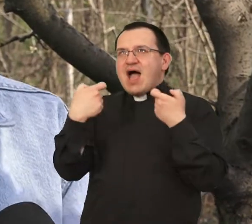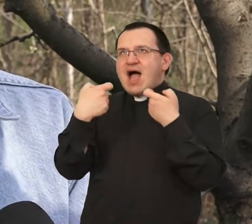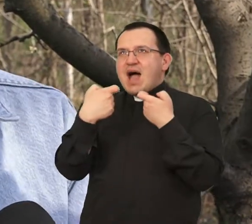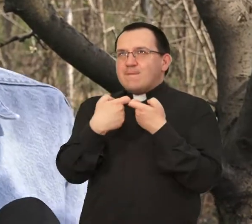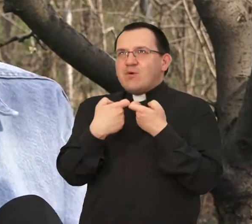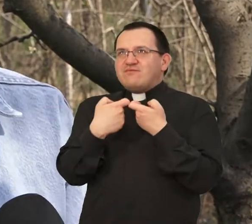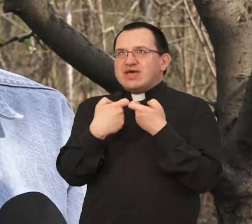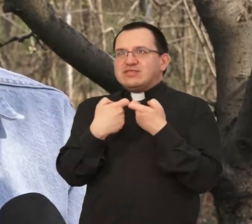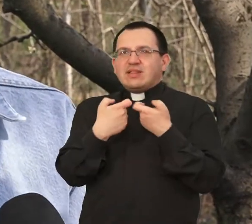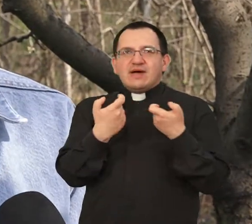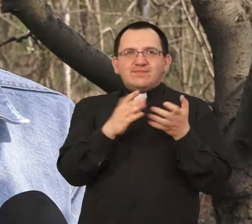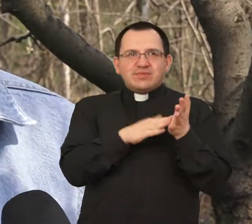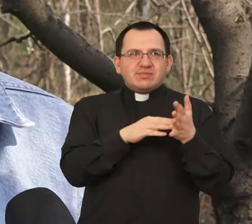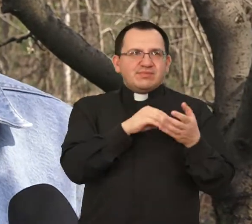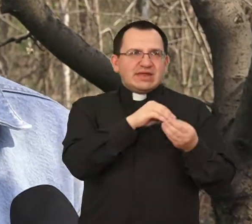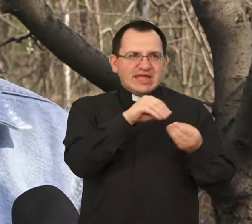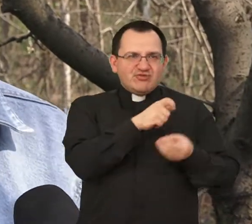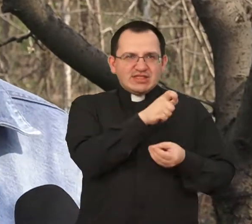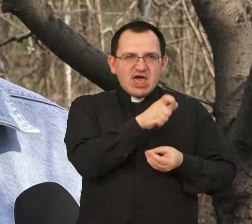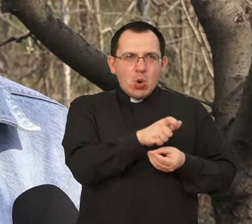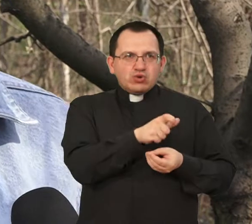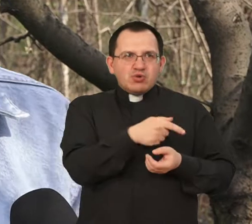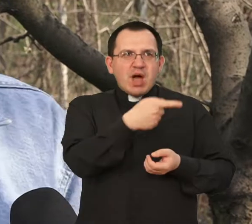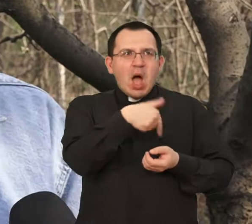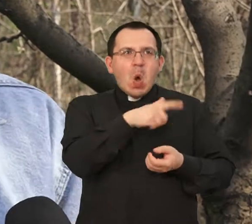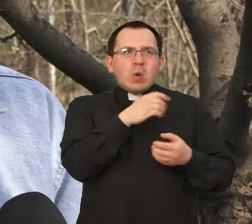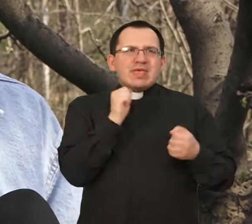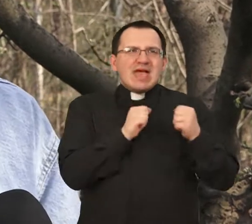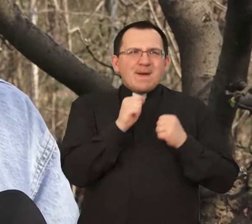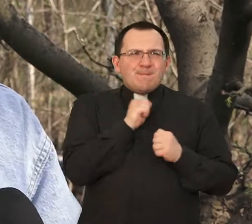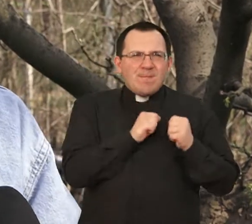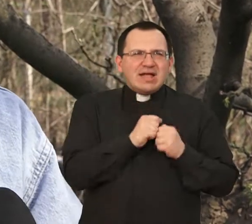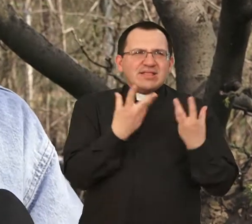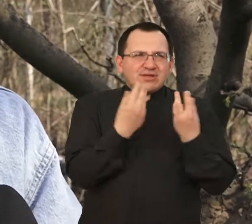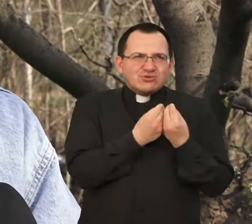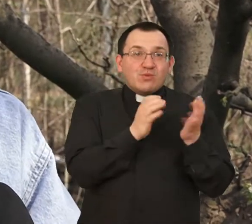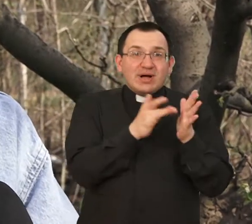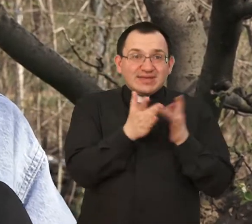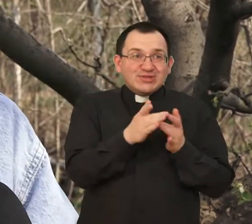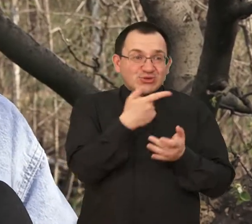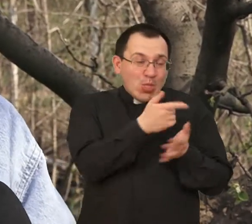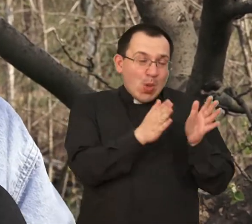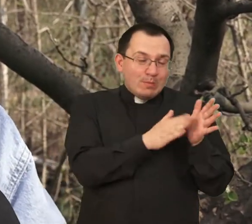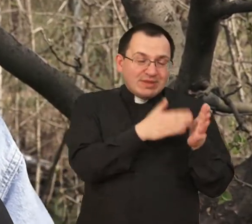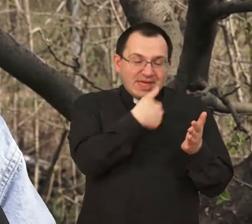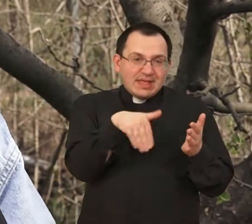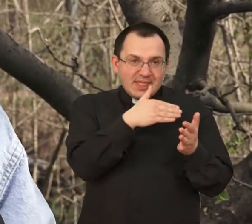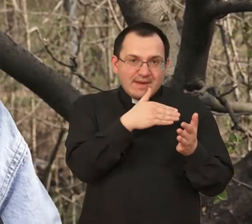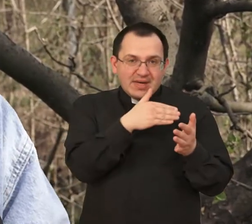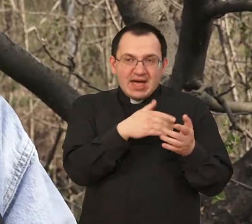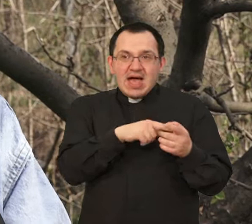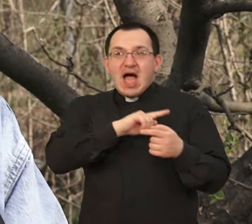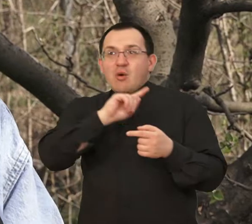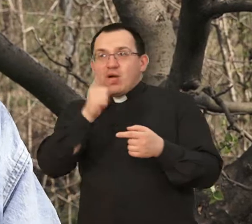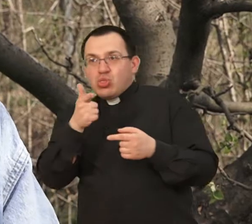jer su, ono, sveci su bili, znači, svoju patnju su proživljavali s Isusom. Tu nam mogu biti uzor, a i ove